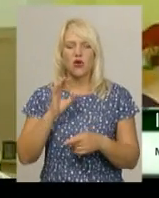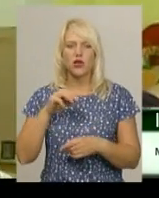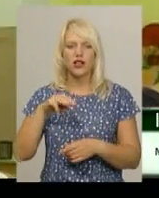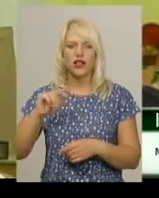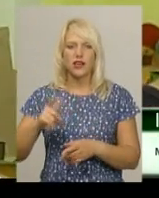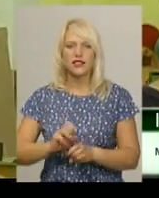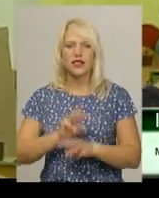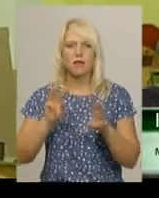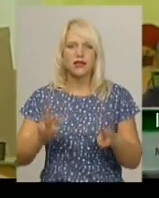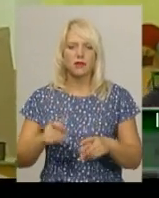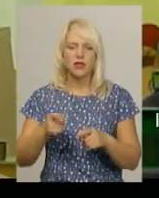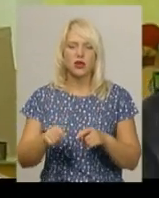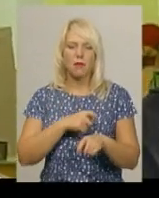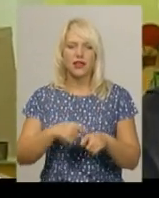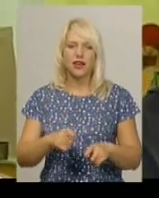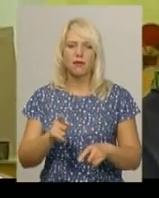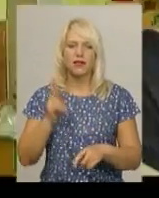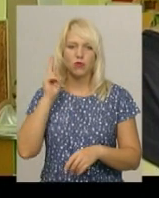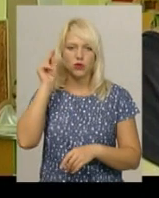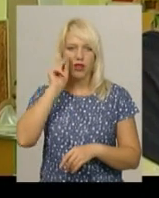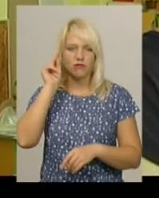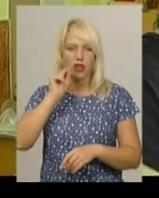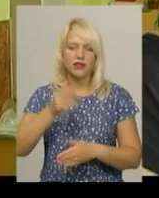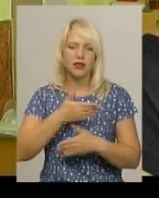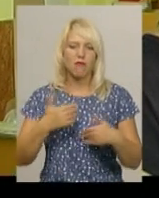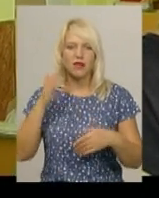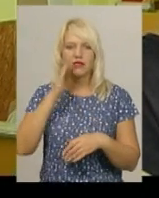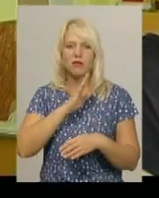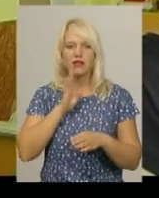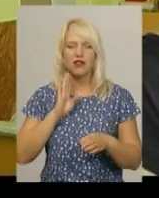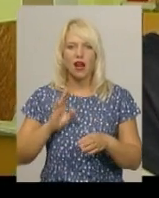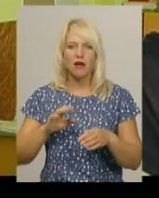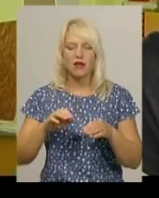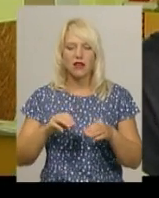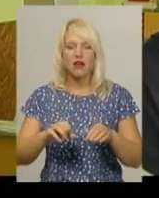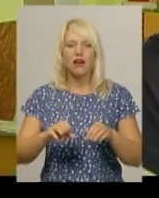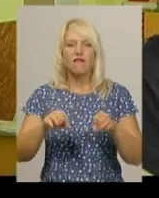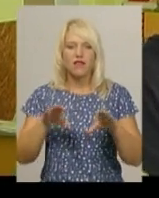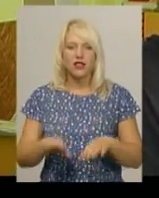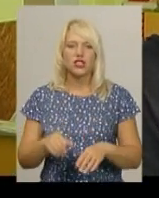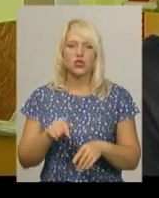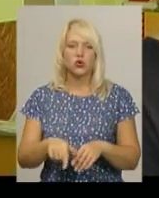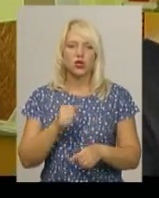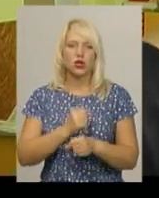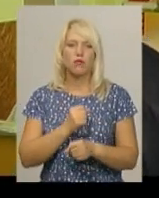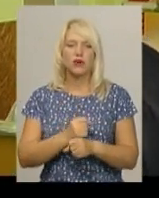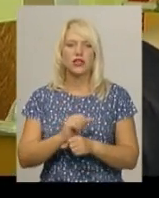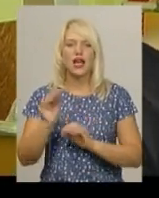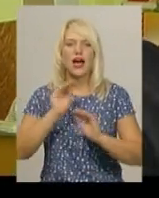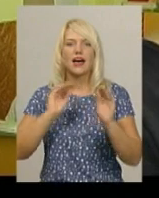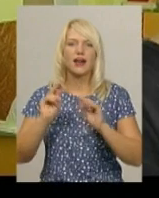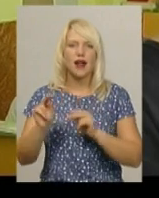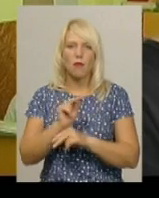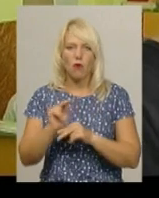забезпечила їм матеріалом, який ми будуть навчатися. Ми з батьками вирішили зробити тут, можна сказати, косметичний ремонт,